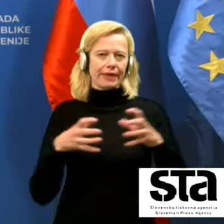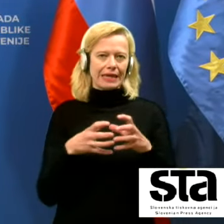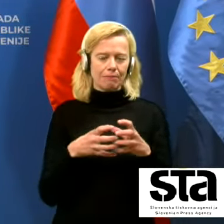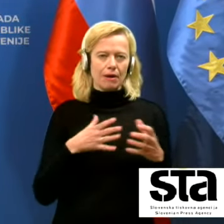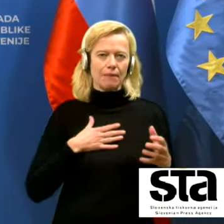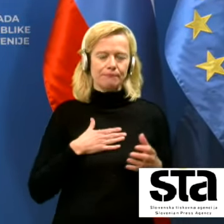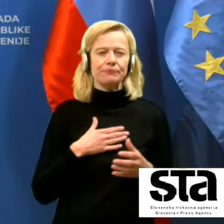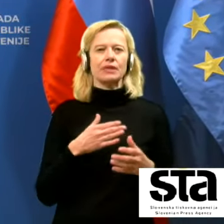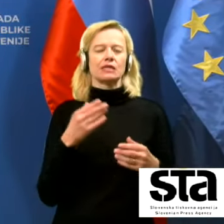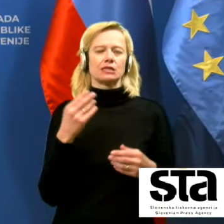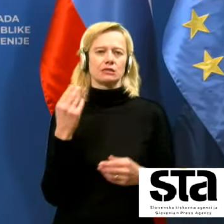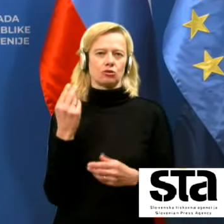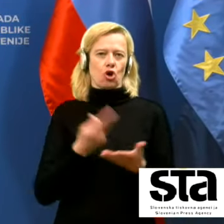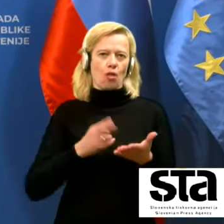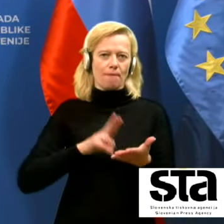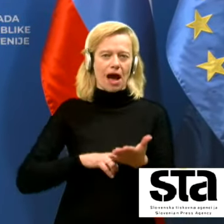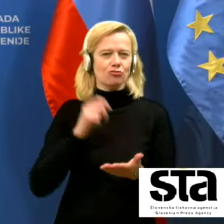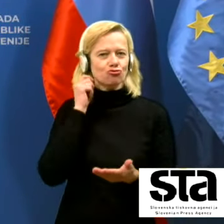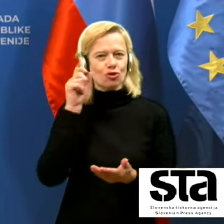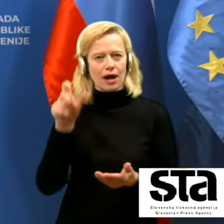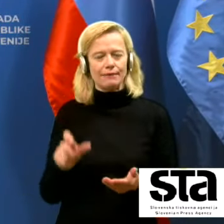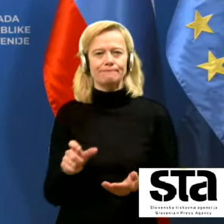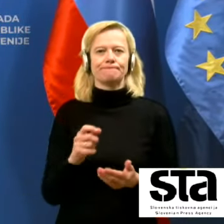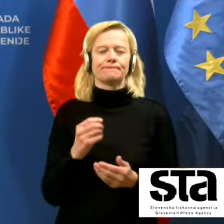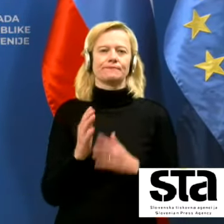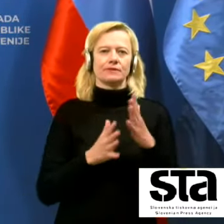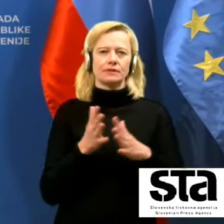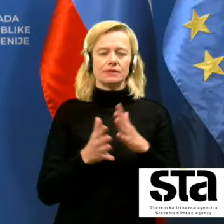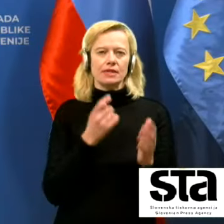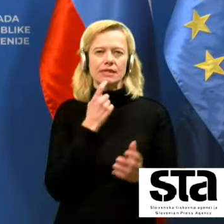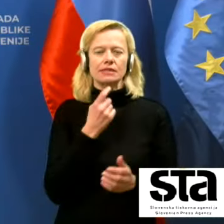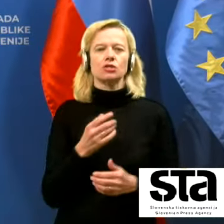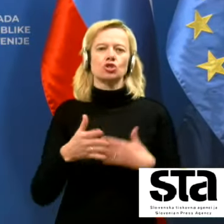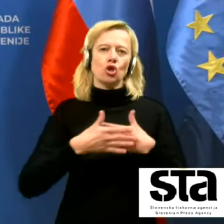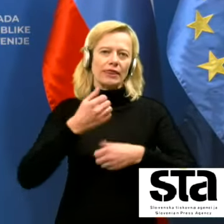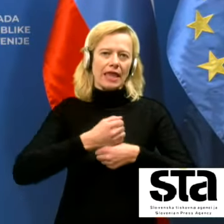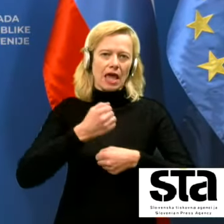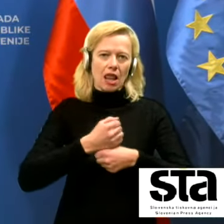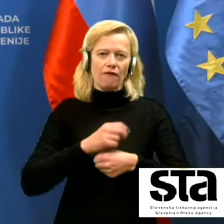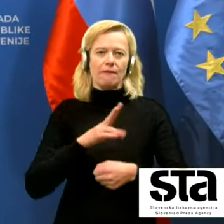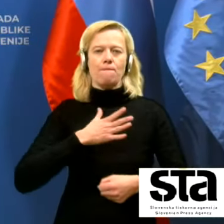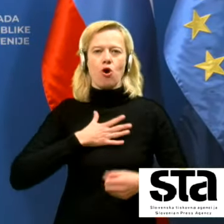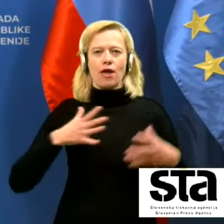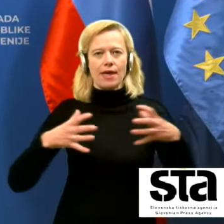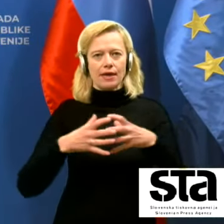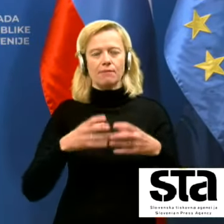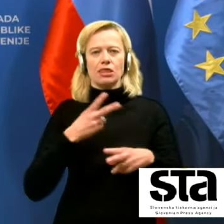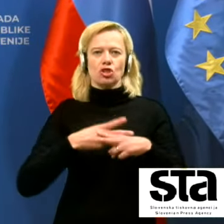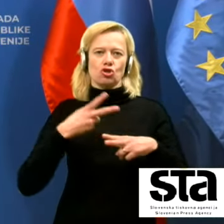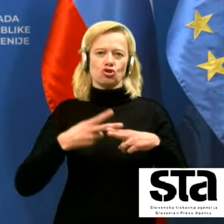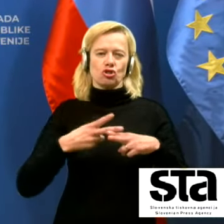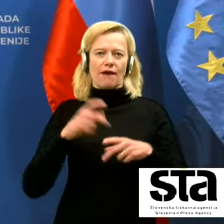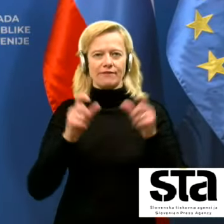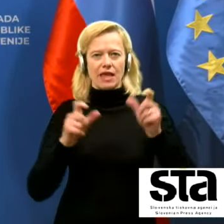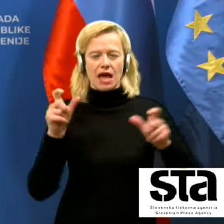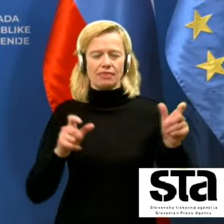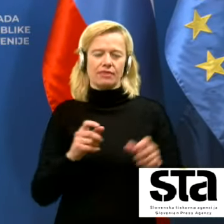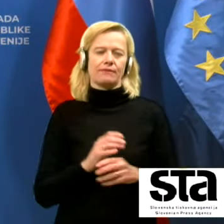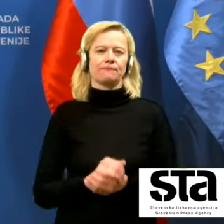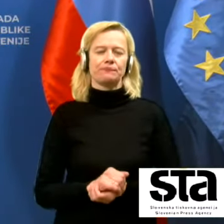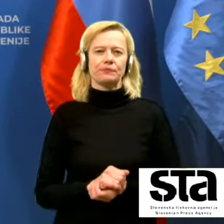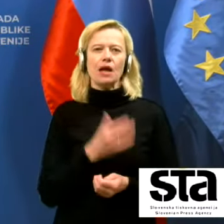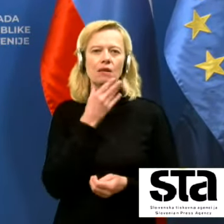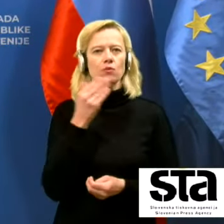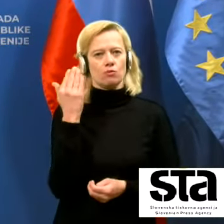Tolmačka za slovenski znakovni jezik, sodelavci v moji ekipi državljanke in državljani. Lepo pozdravljeni na